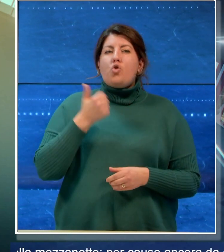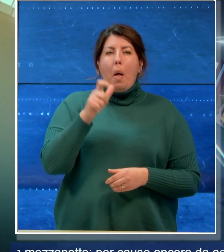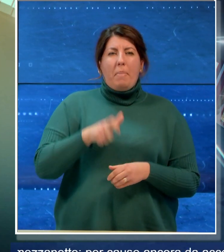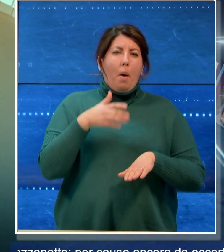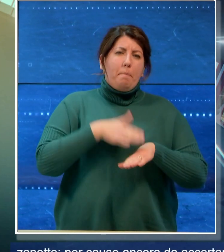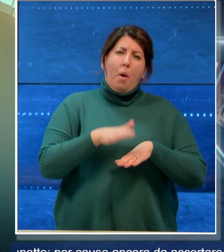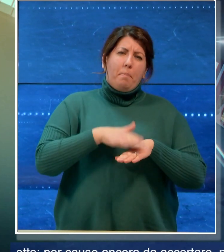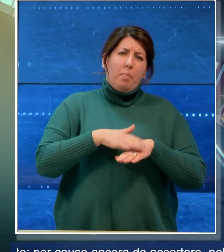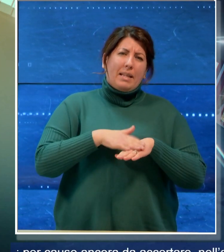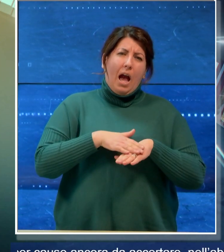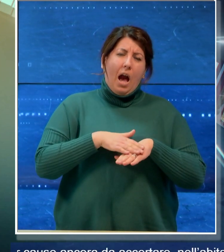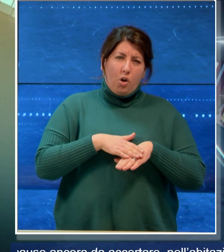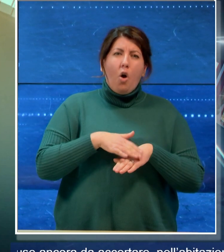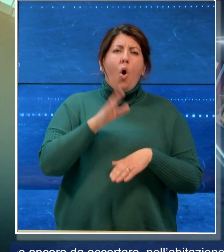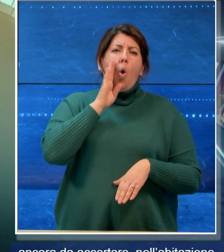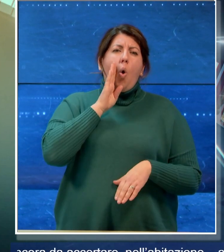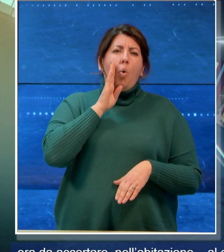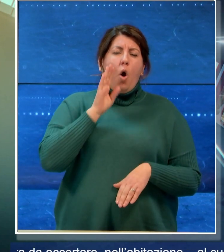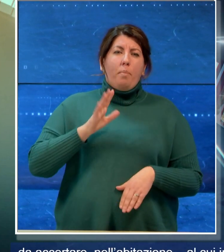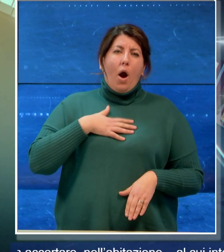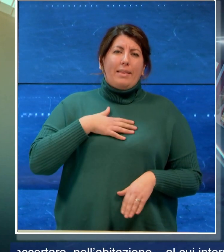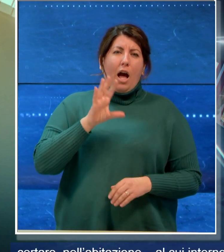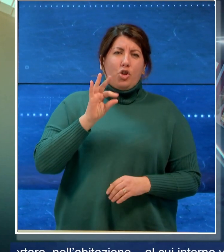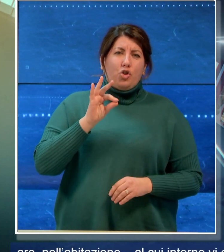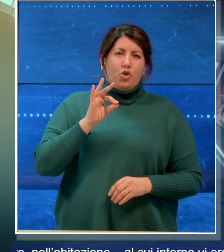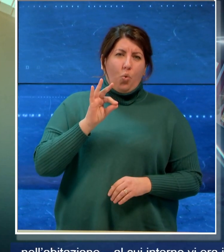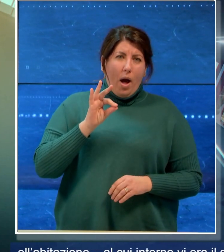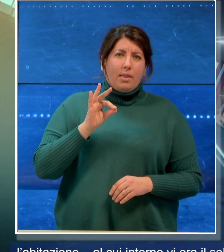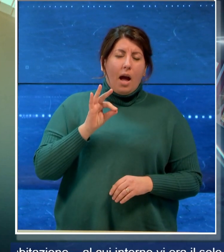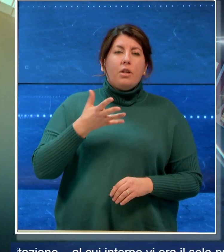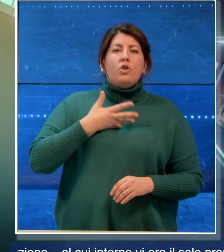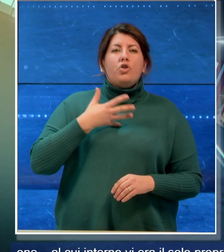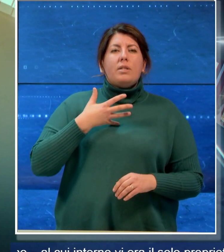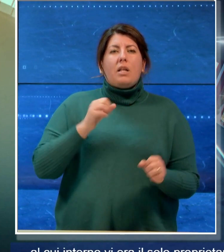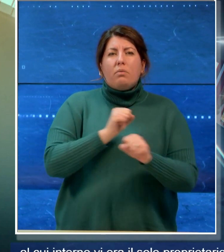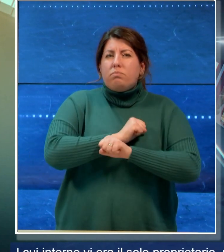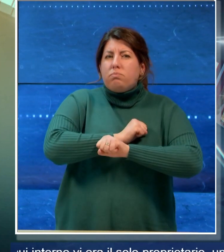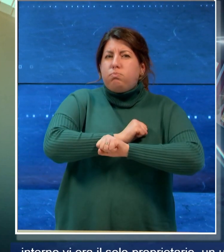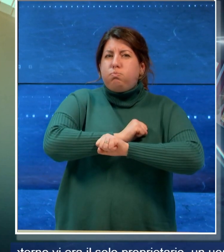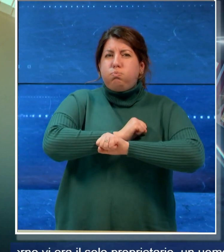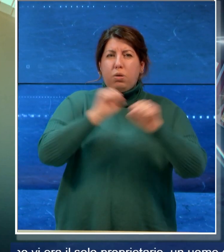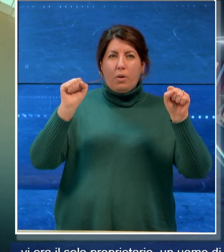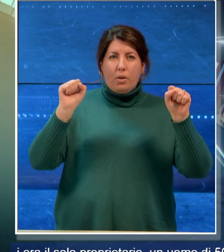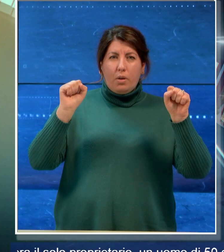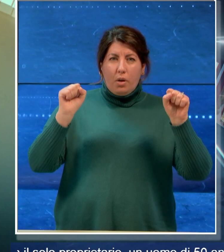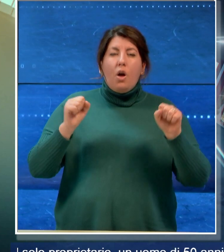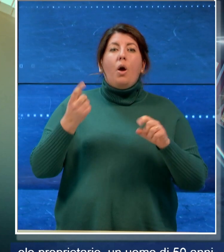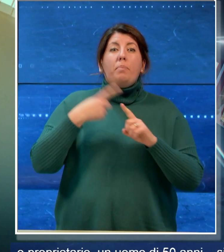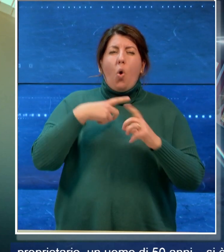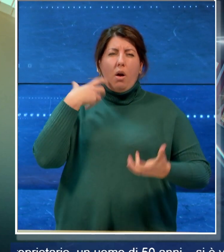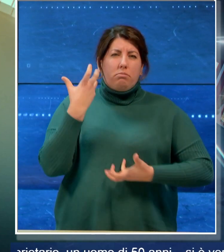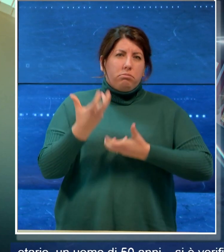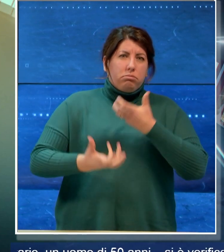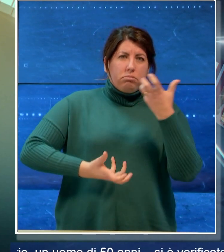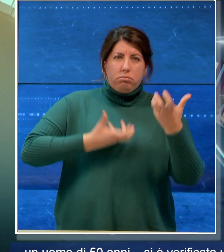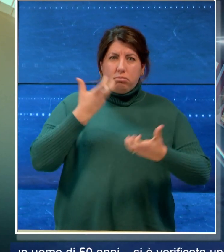un uomo di 50 anni si è verificata l'esplosione con principio di incendio